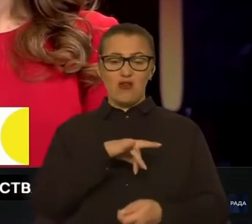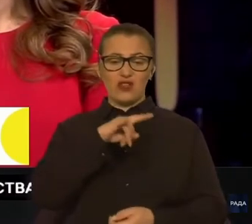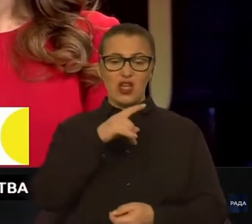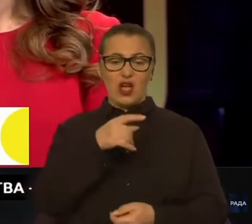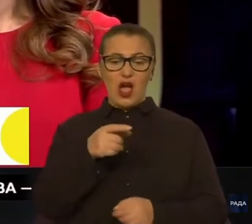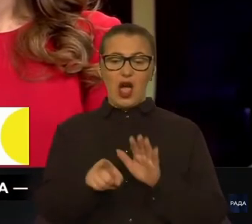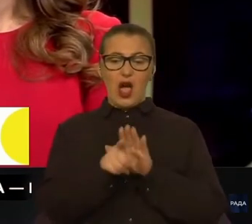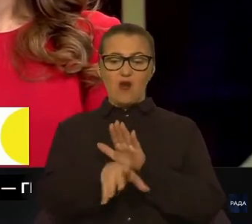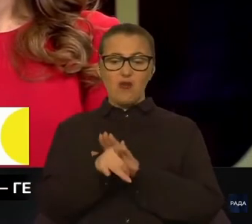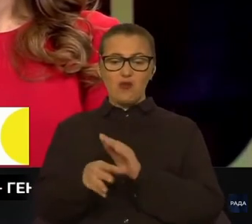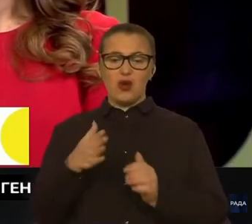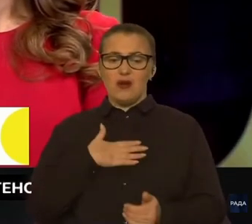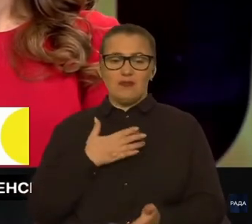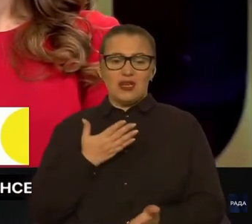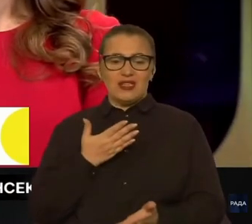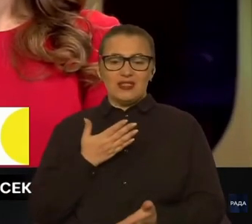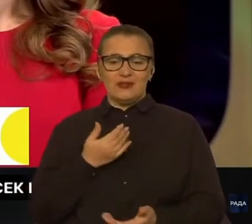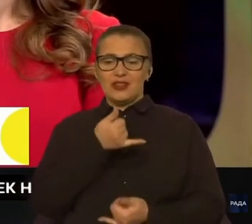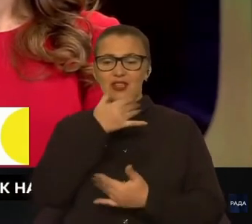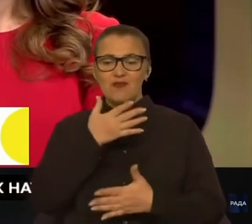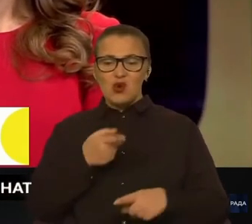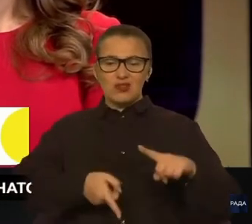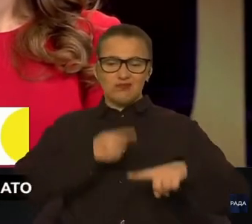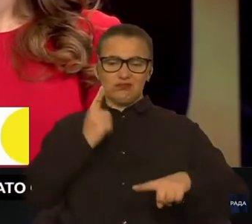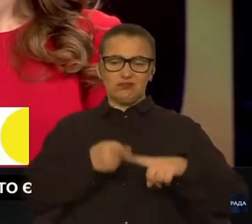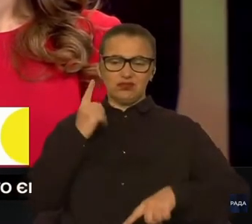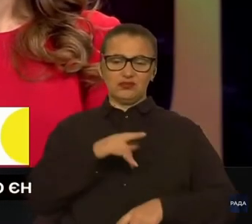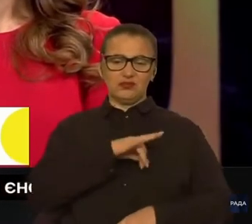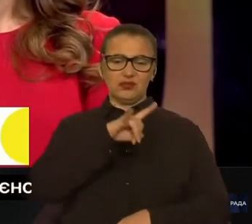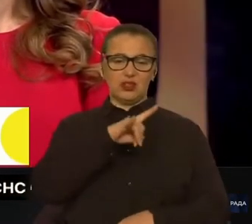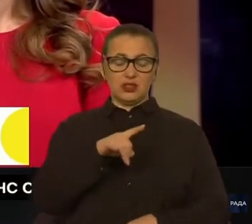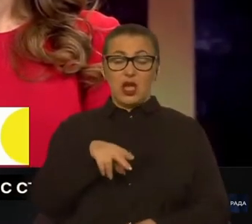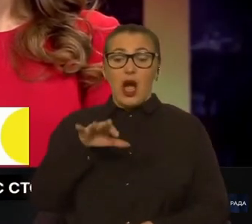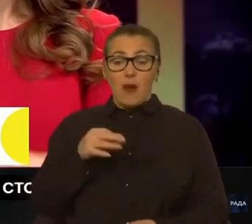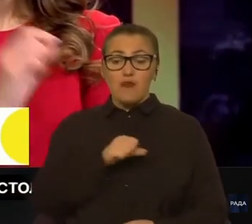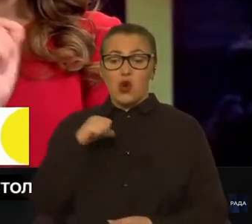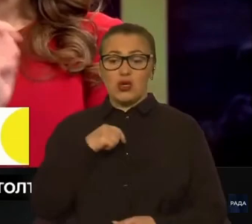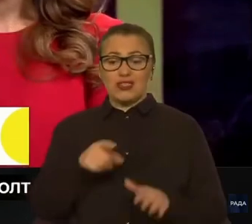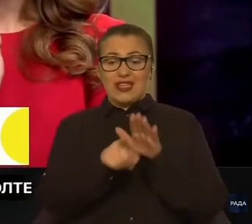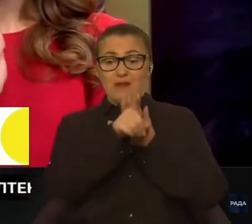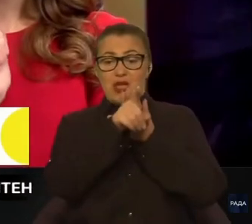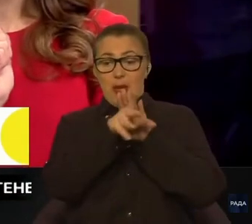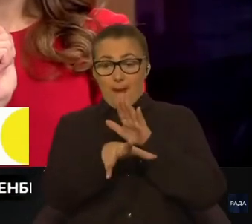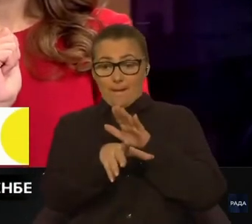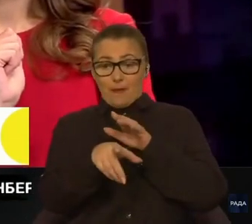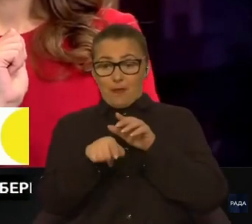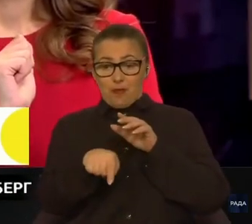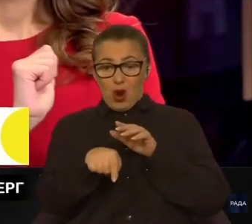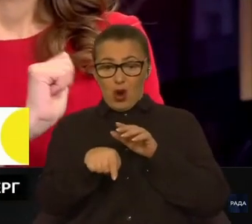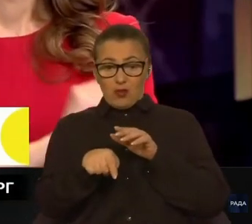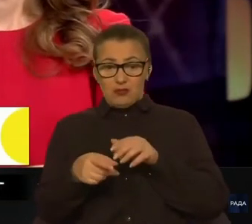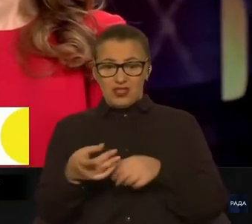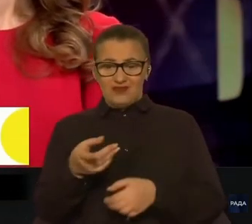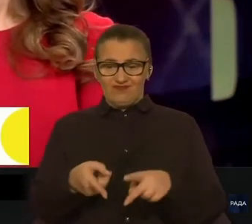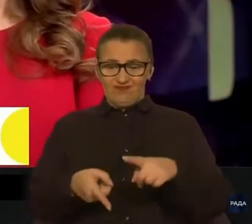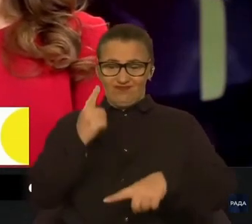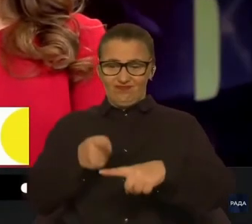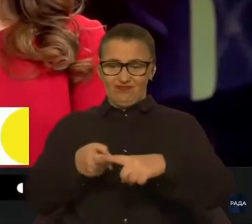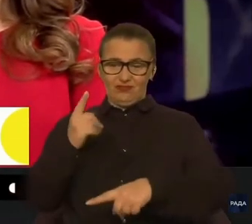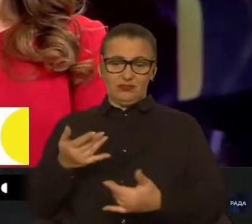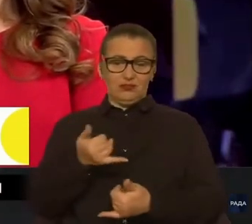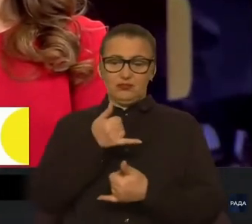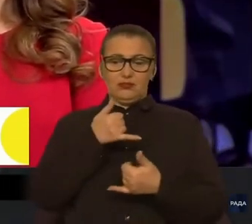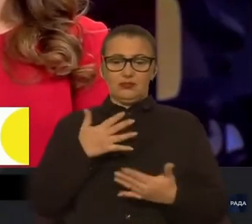не достаємо до літаків, а по самій бомбі спрямовувати те озброєння, яке ми маємо,